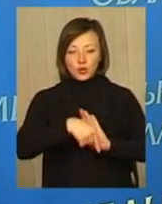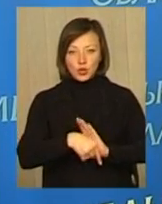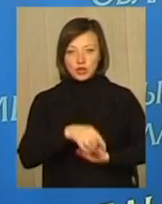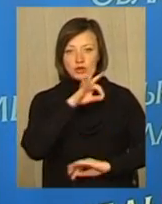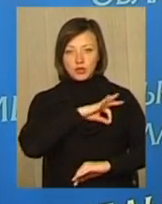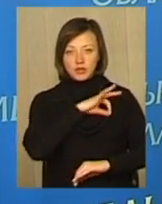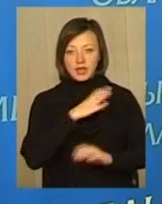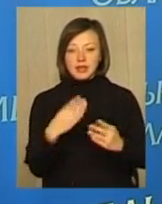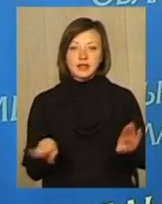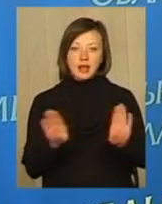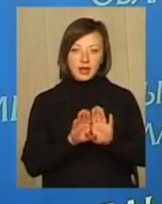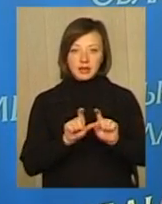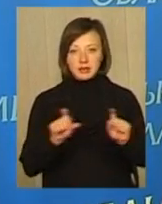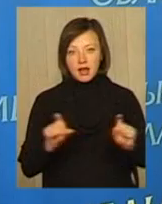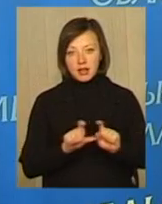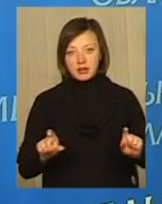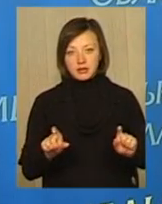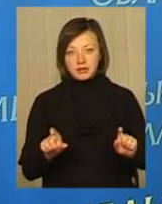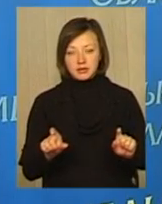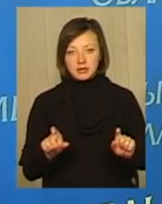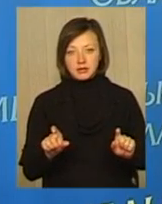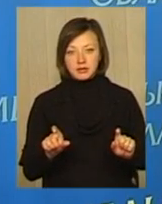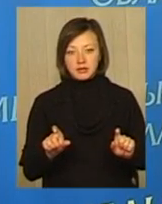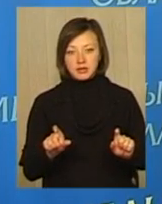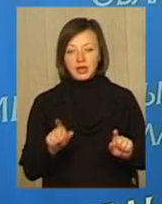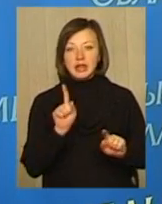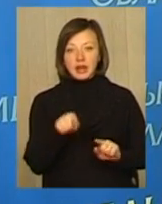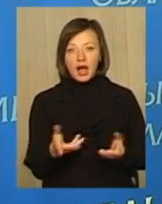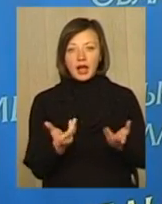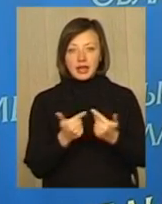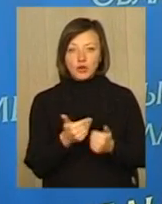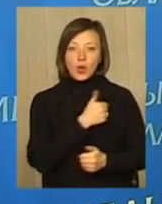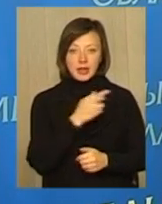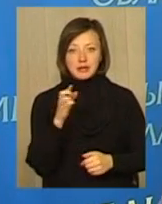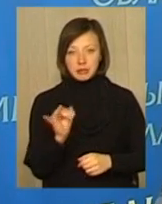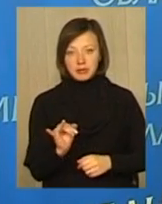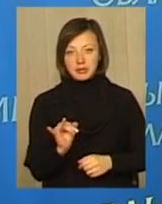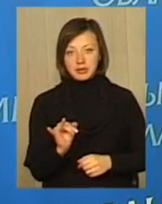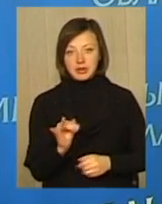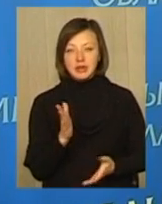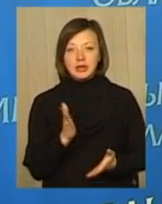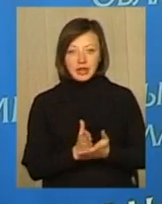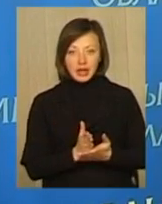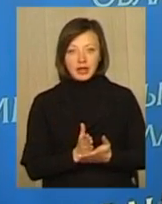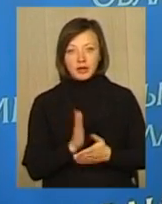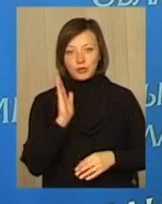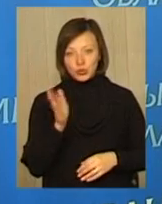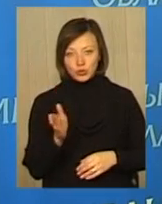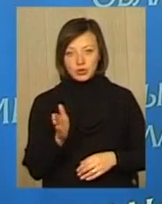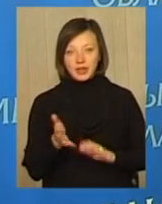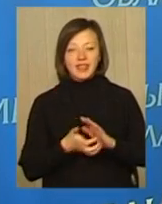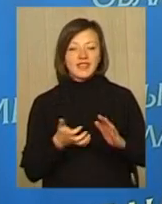тобто і для закритих закладів, та кількість, яка хотіла бся, вона є і буде, і